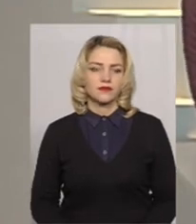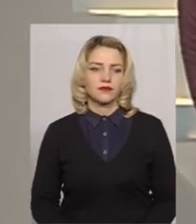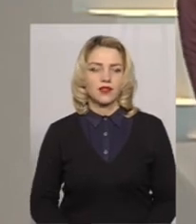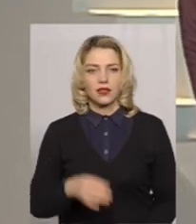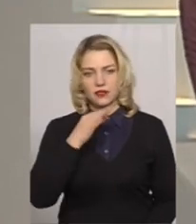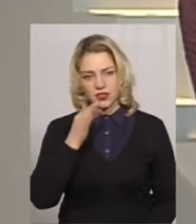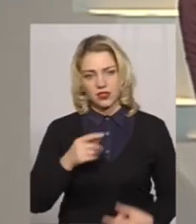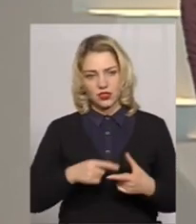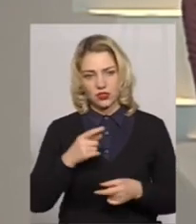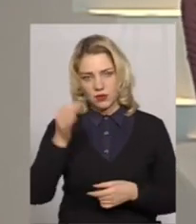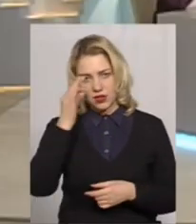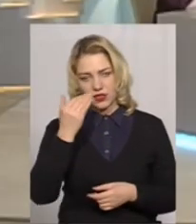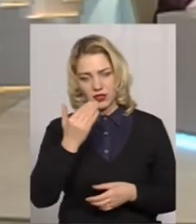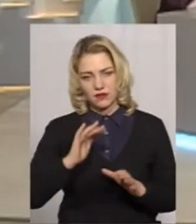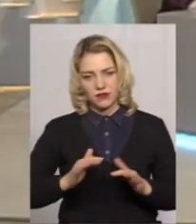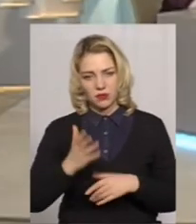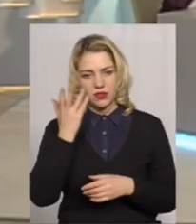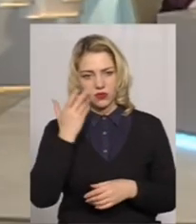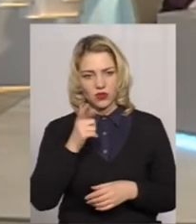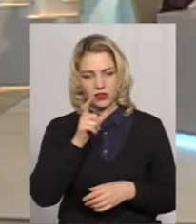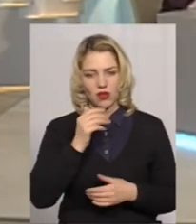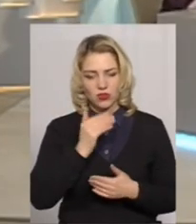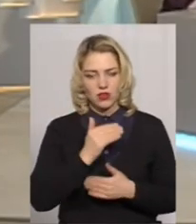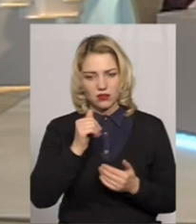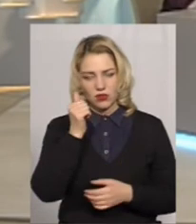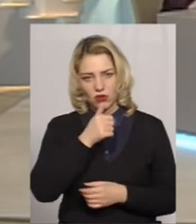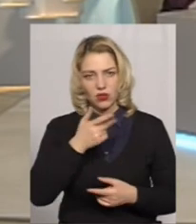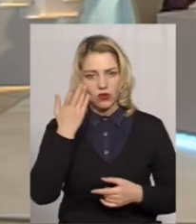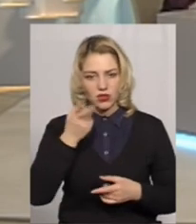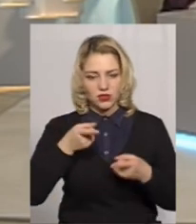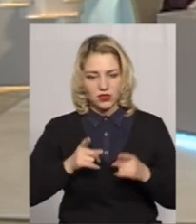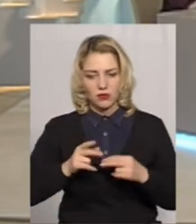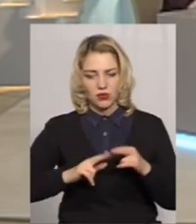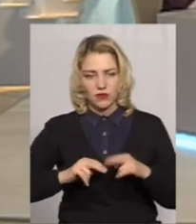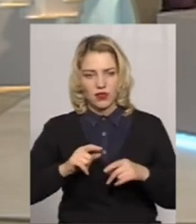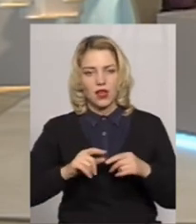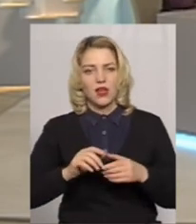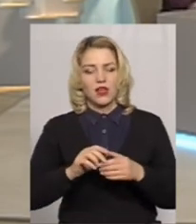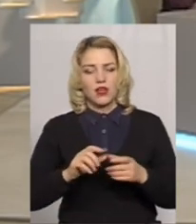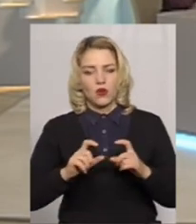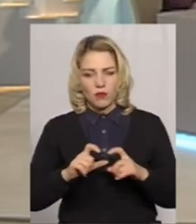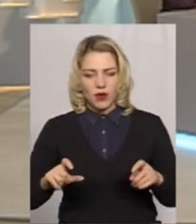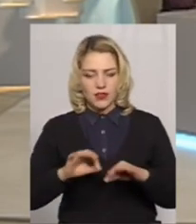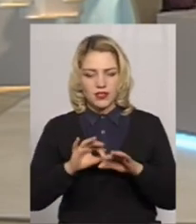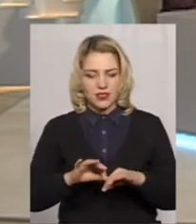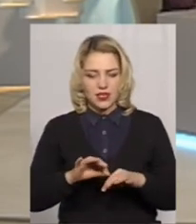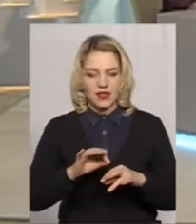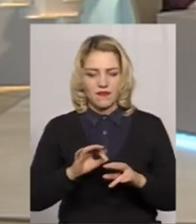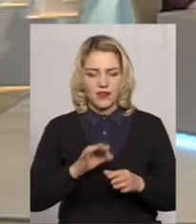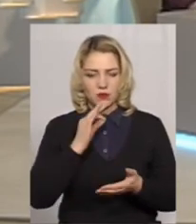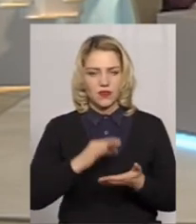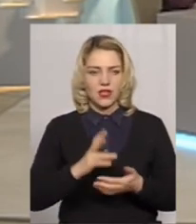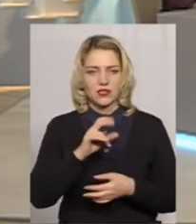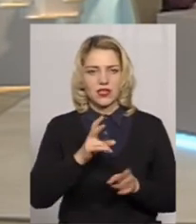Скажіть, чи пригадаєте випадки, коли за останні роки, коли дійсно будівельна компанія несла відповідальність за нещасні випадки,